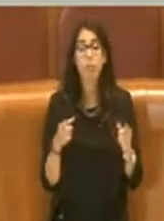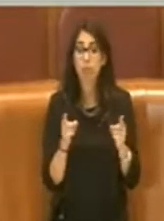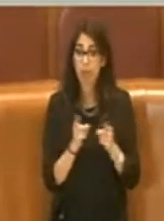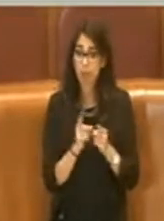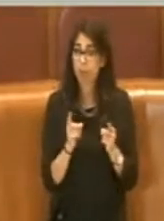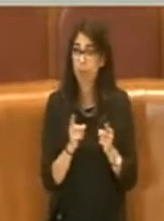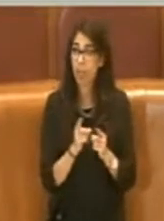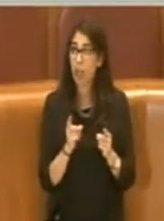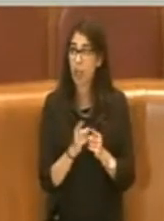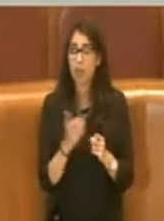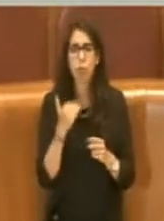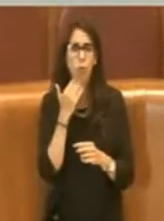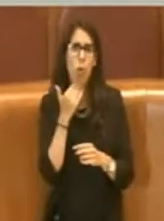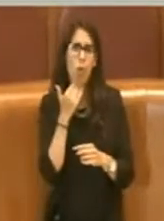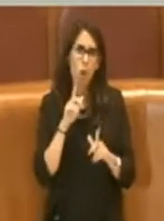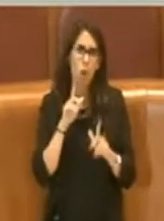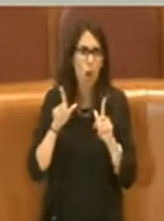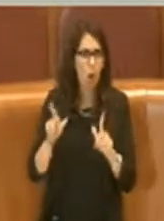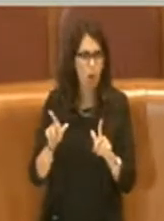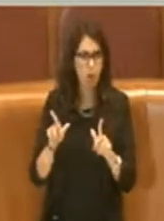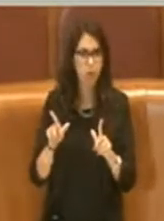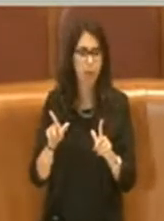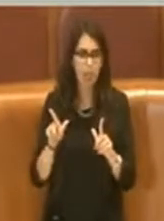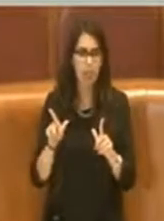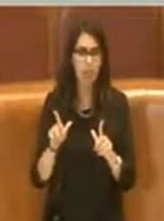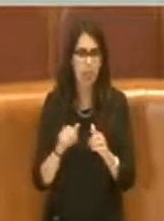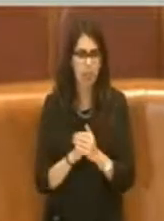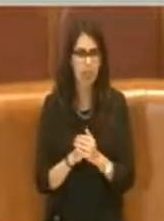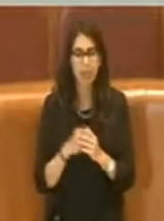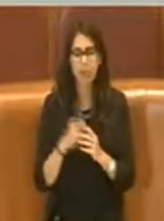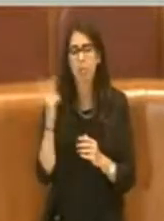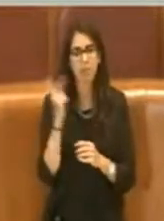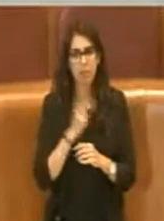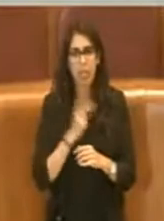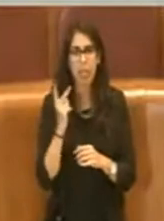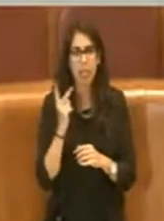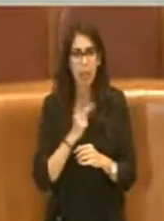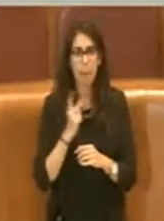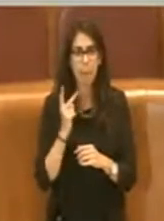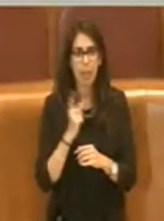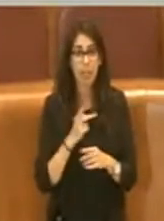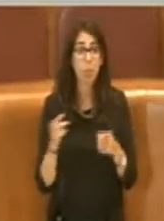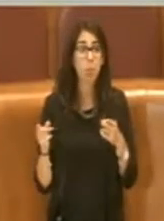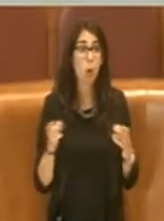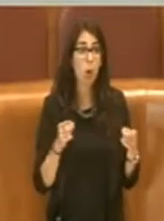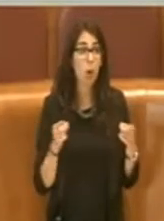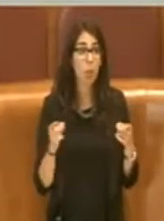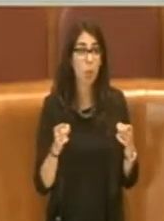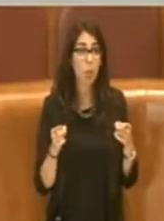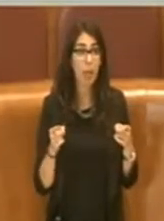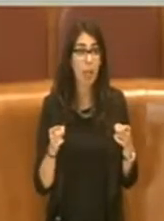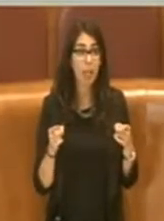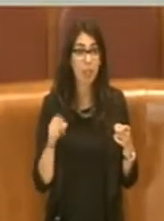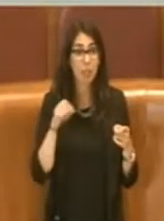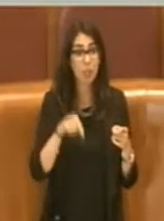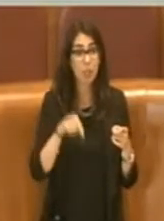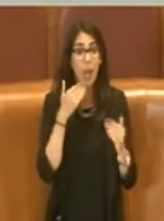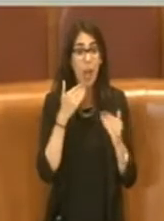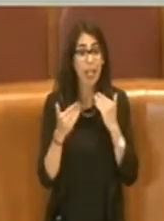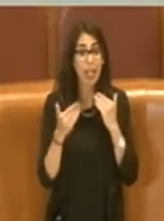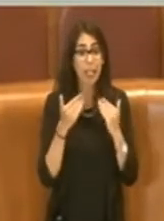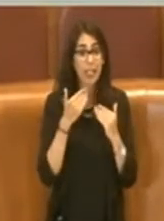non volendo essere offensione ai confronti di nessuno, veramente nel momento in cui questa assemblea